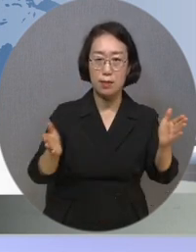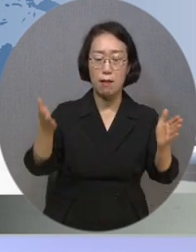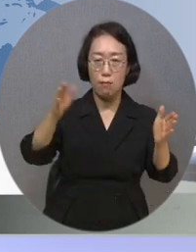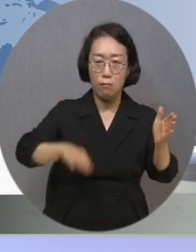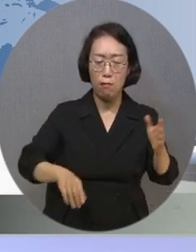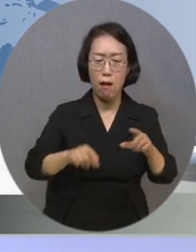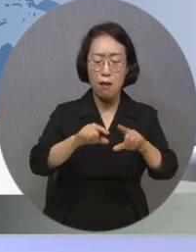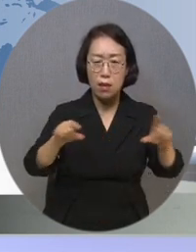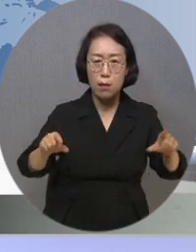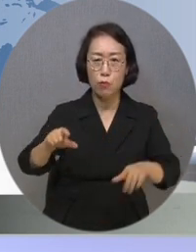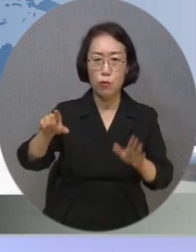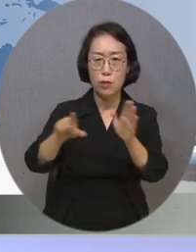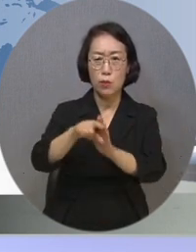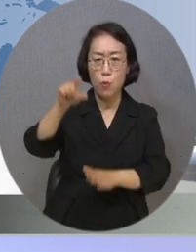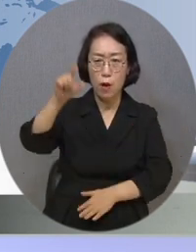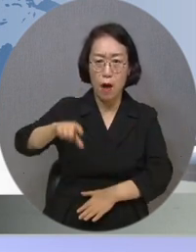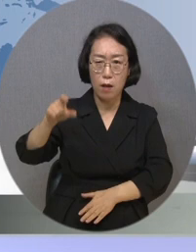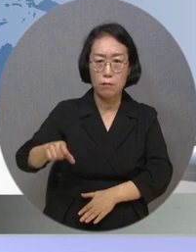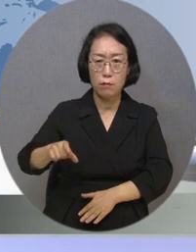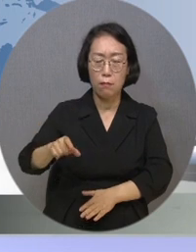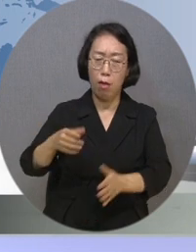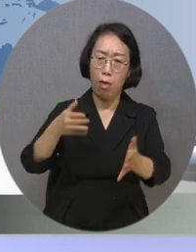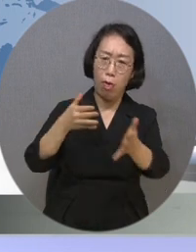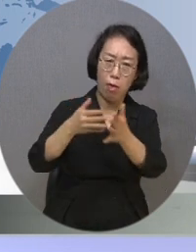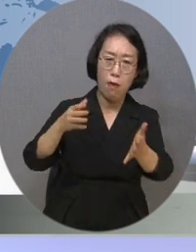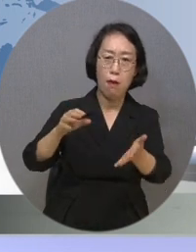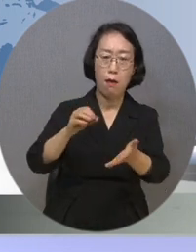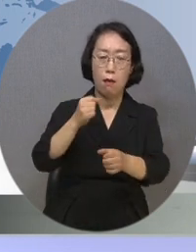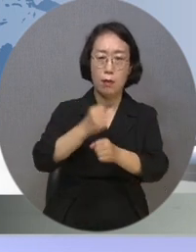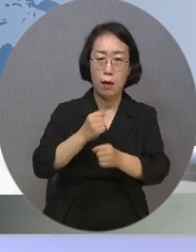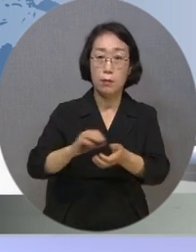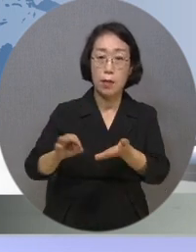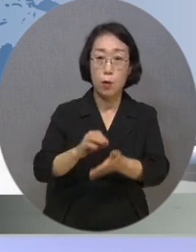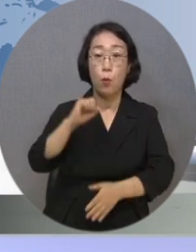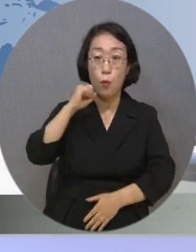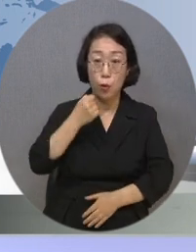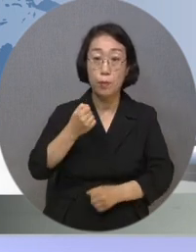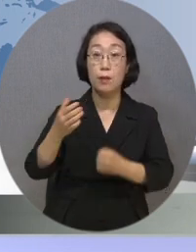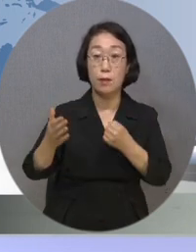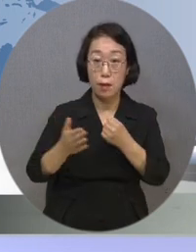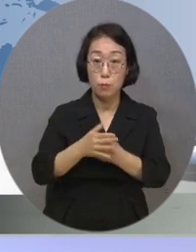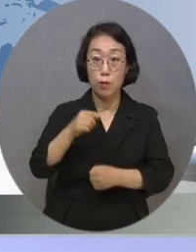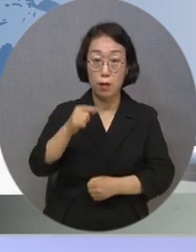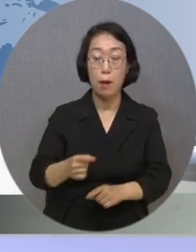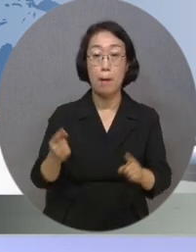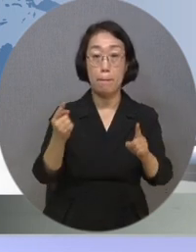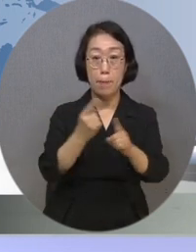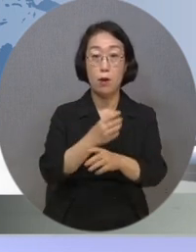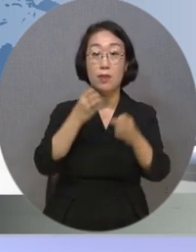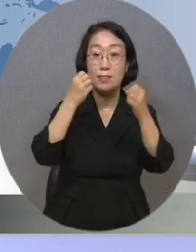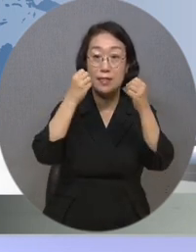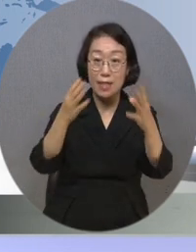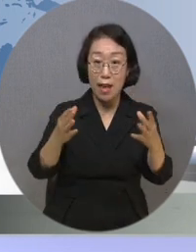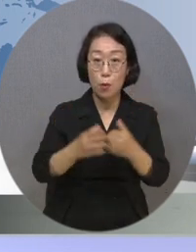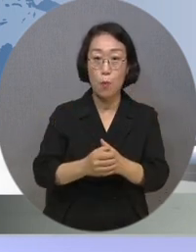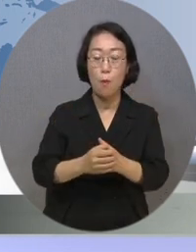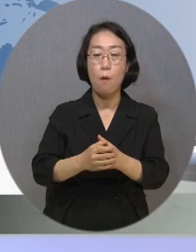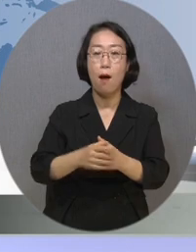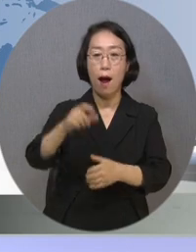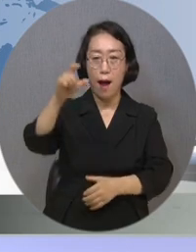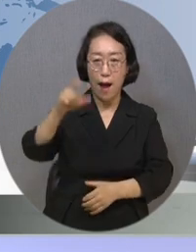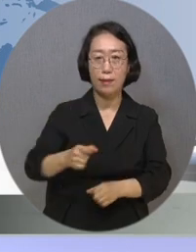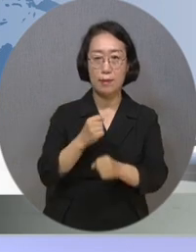일부 신용카드가 발급이 제한되는 문제가 있었는데요. 이를 해결하기 위해 전용카드 신규 출시 업무협약을